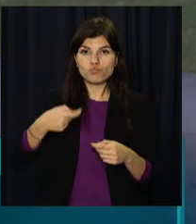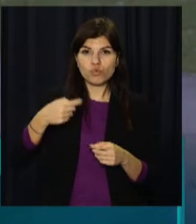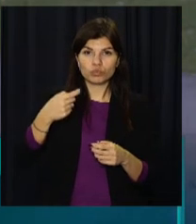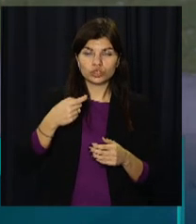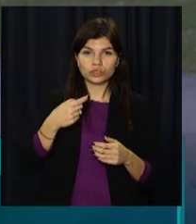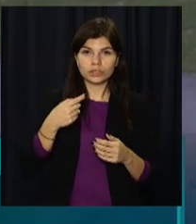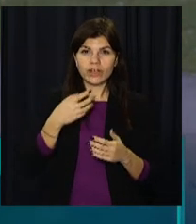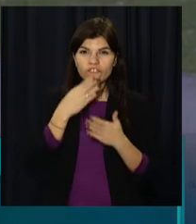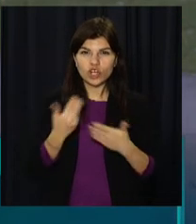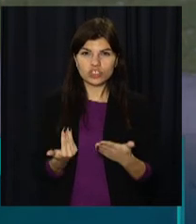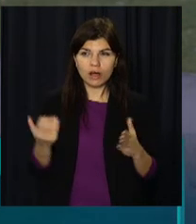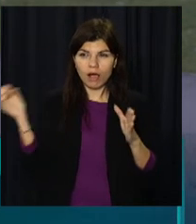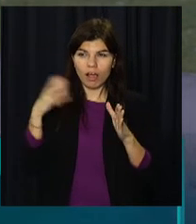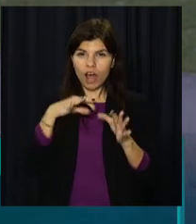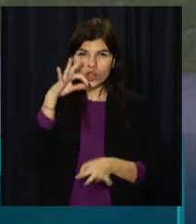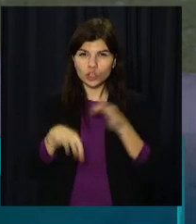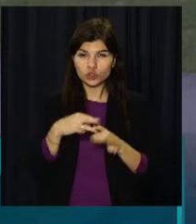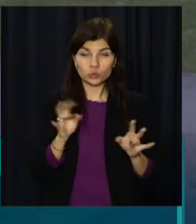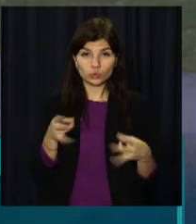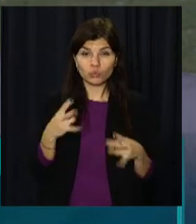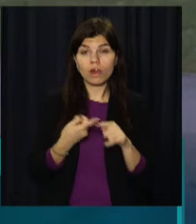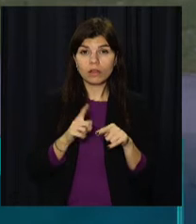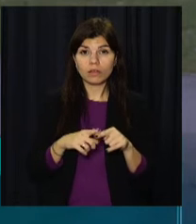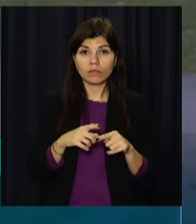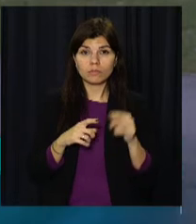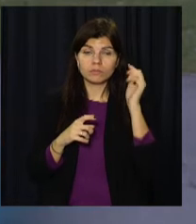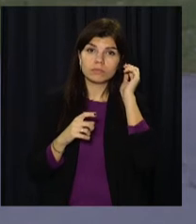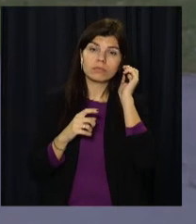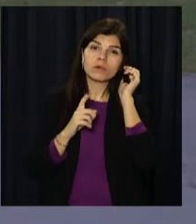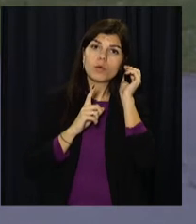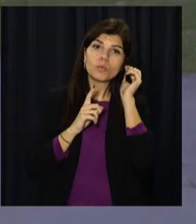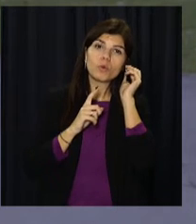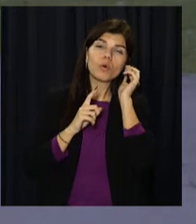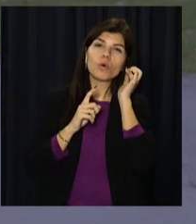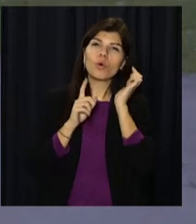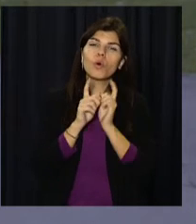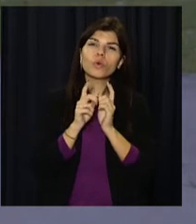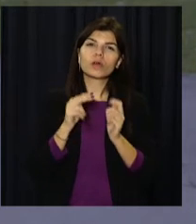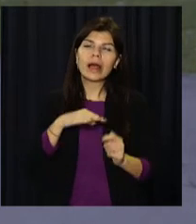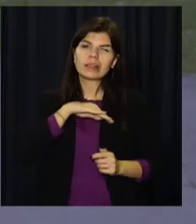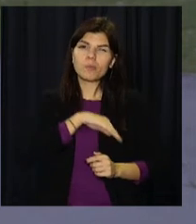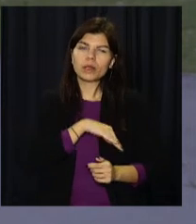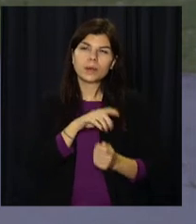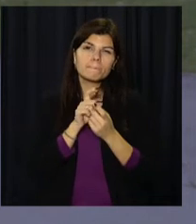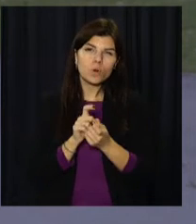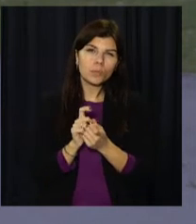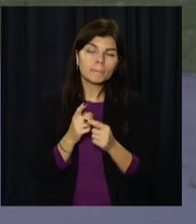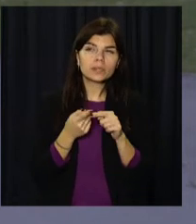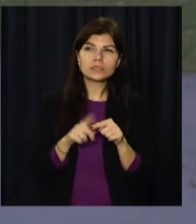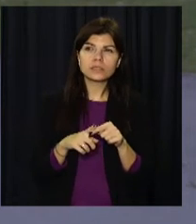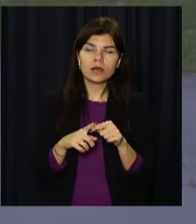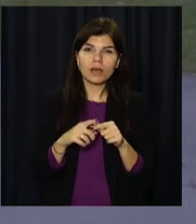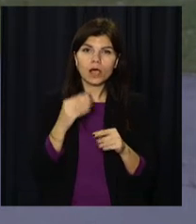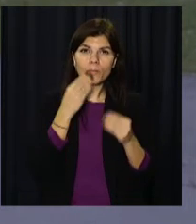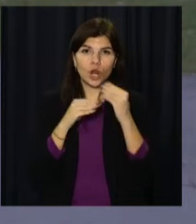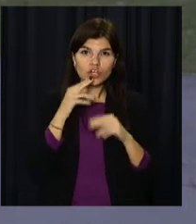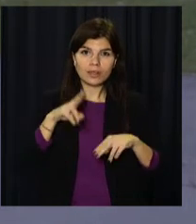своєму житті – це, мабуть, трохи як шлях боротьби з депресією. Тобто, в принципі, це значно